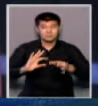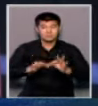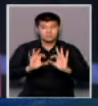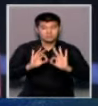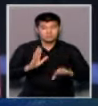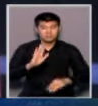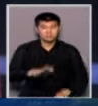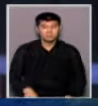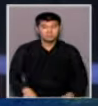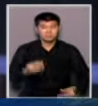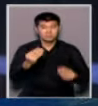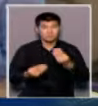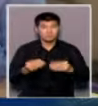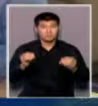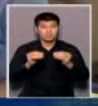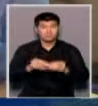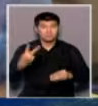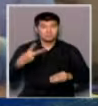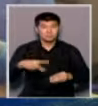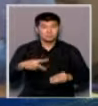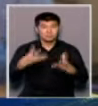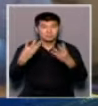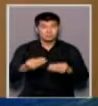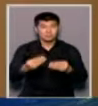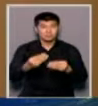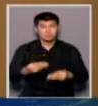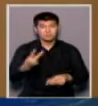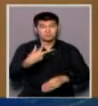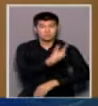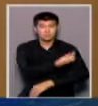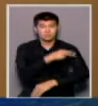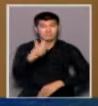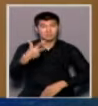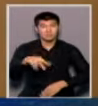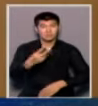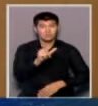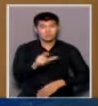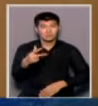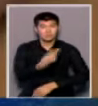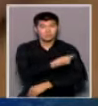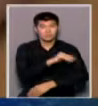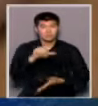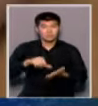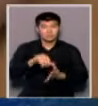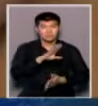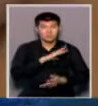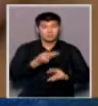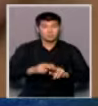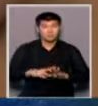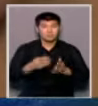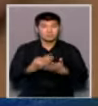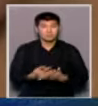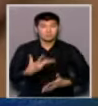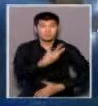30 ойында 10-20 жылды аралығында екпе алған 34 мүмкінген астаматыра олық қатысты. Олардың